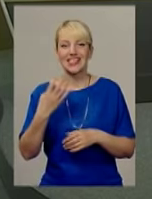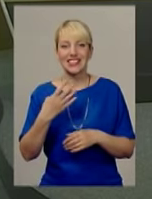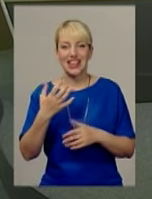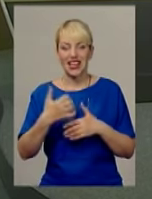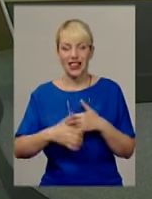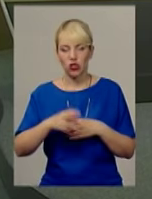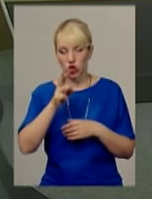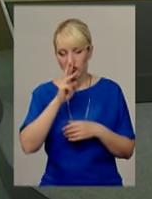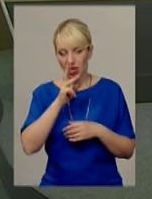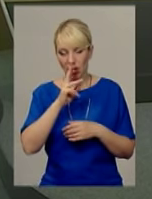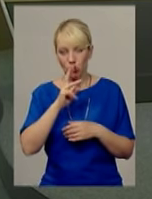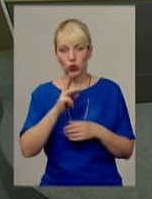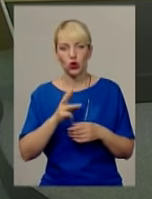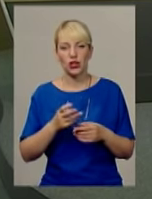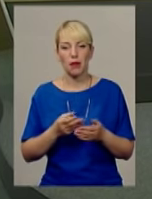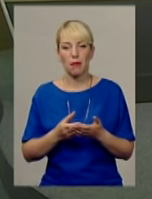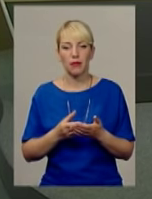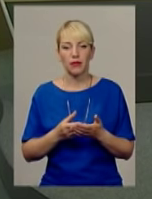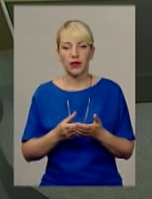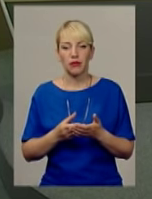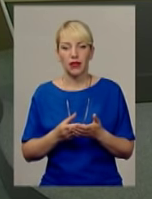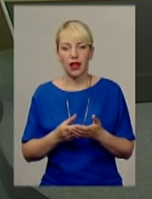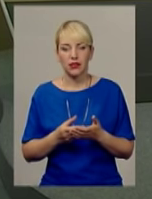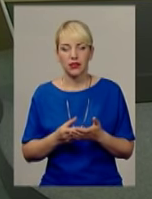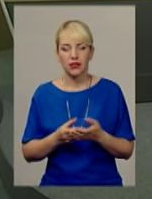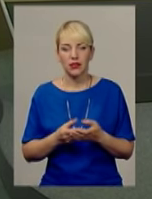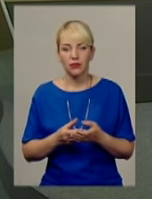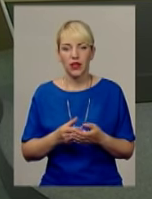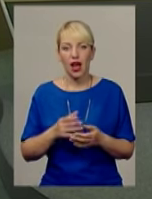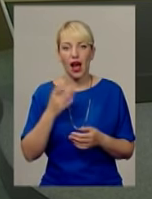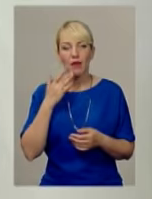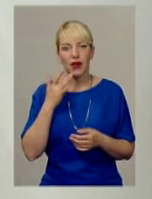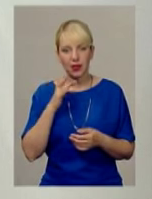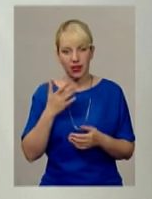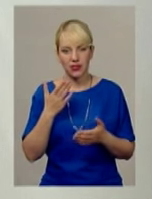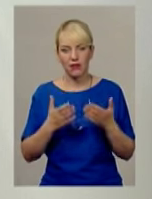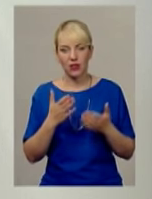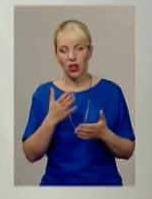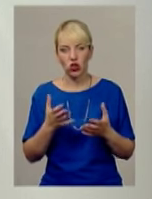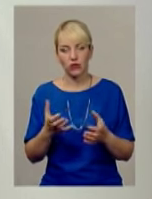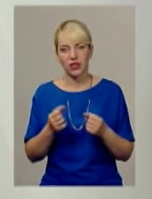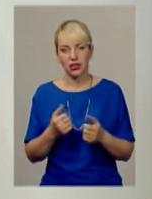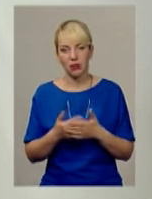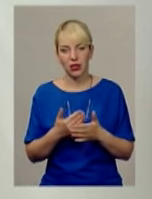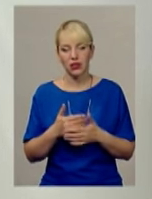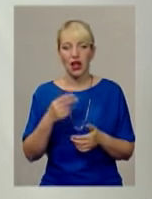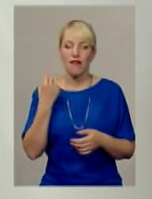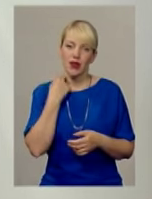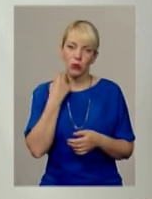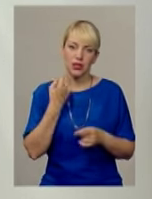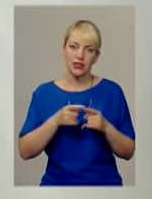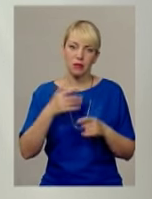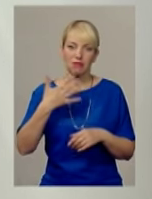американців. Якщо брати, припустимо, Великобританія, це